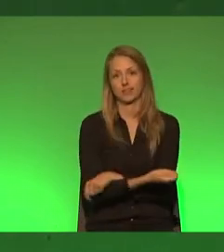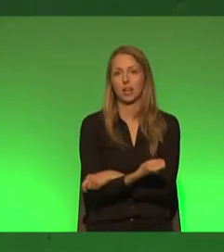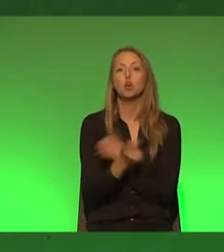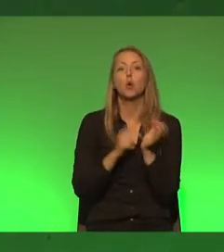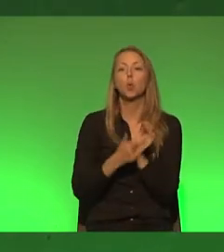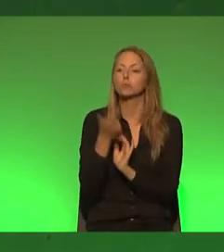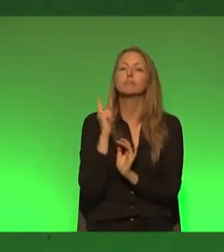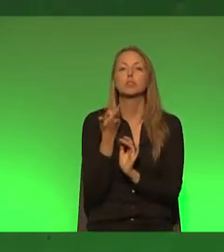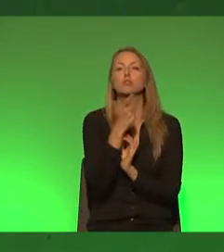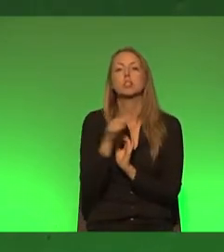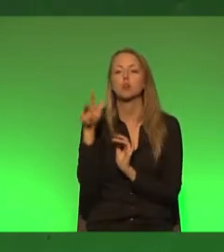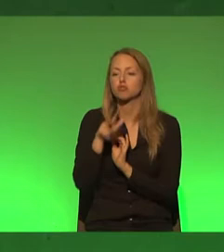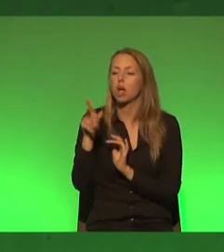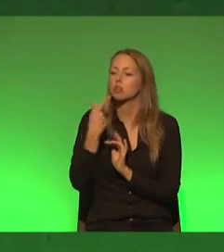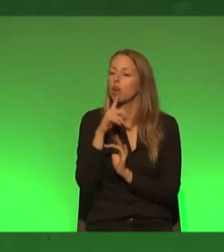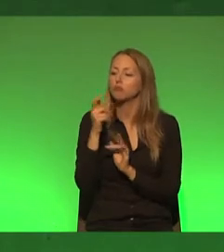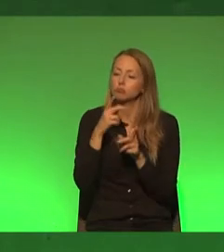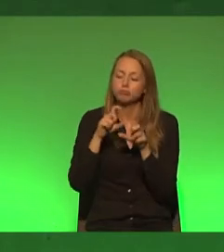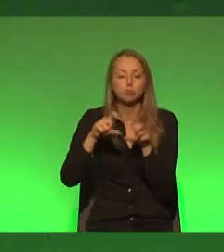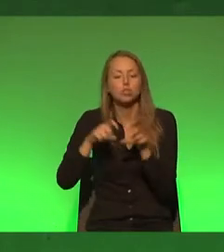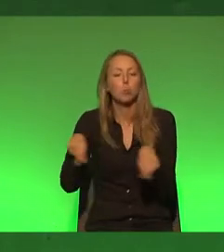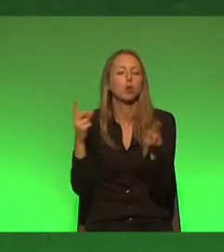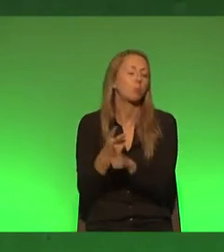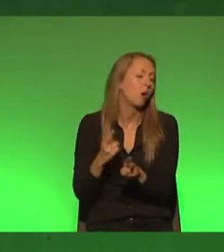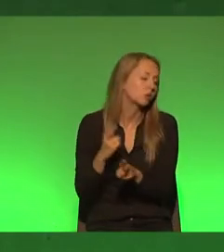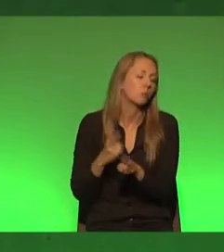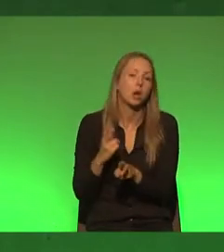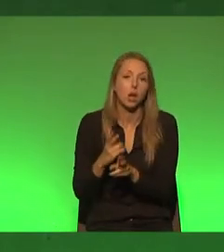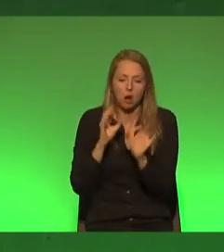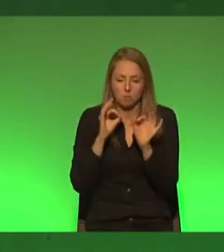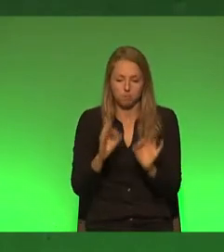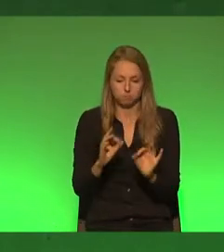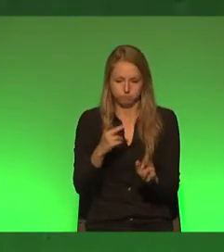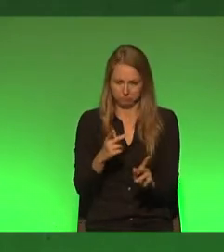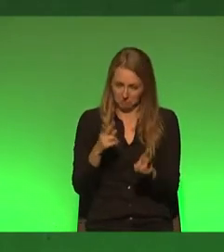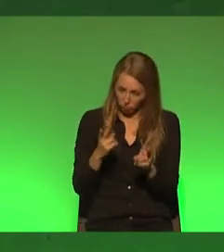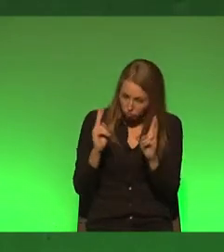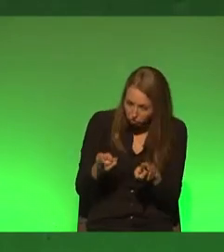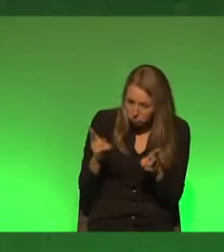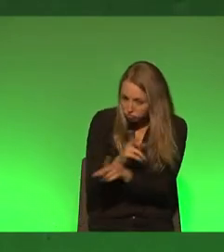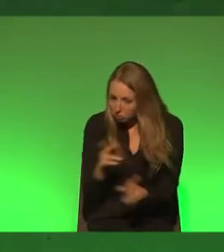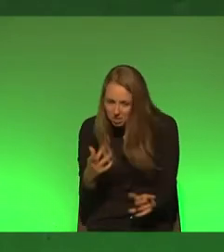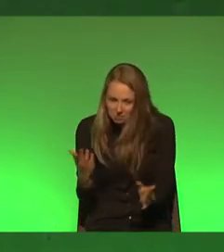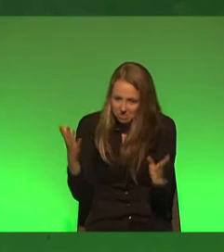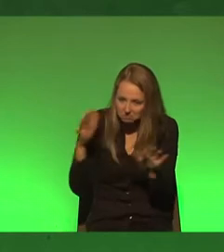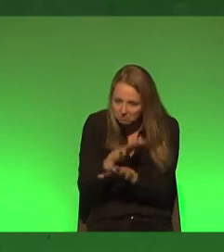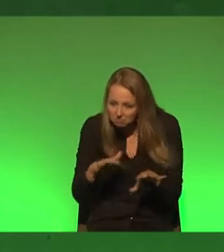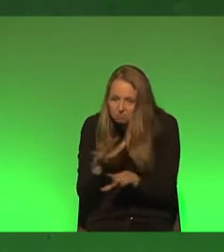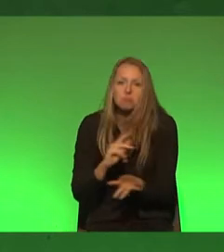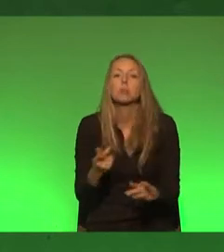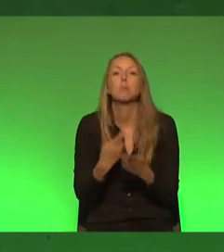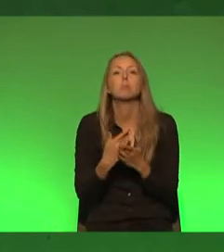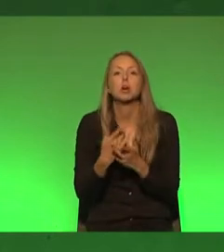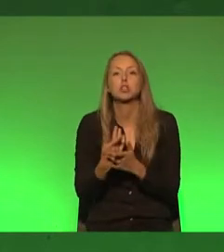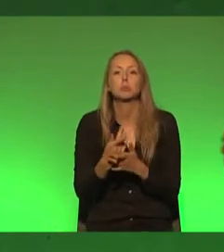2013 wahrscheinlich noch für ziemlich selbstverständlich gehalten hätten, werden plötzlich wieder in Frage gestellt. Zum Beispiel so eine Frage wie,